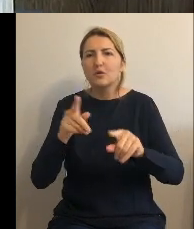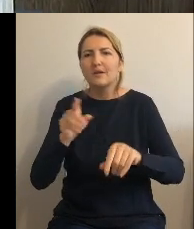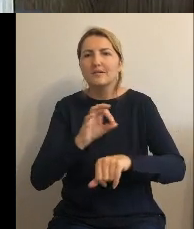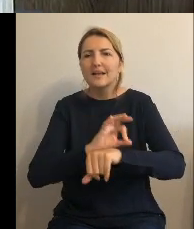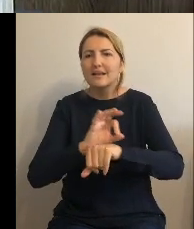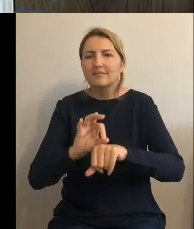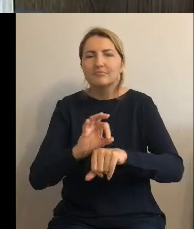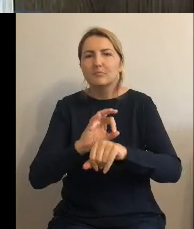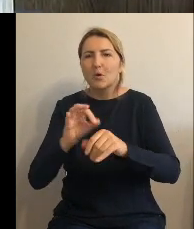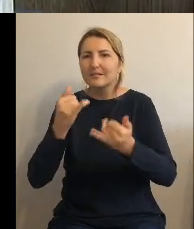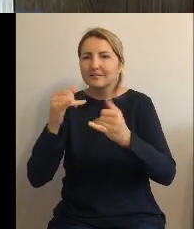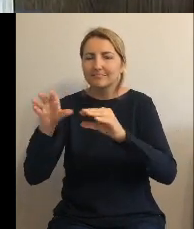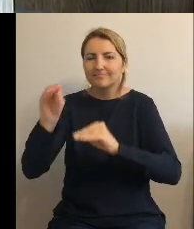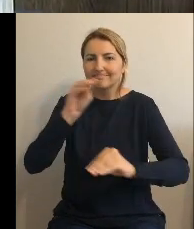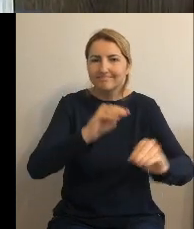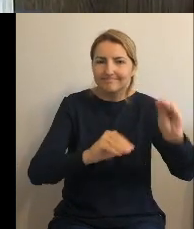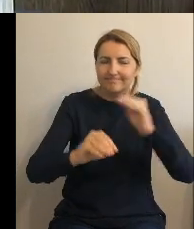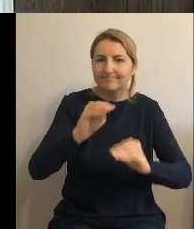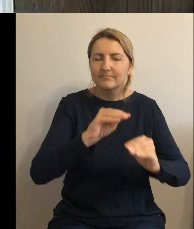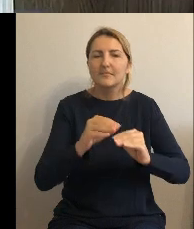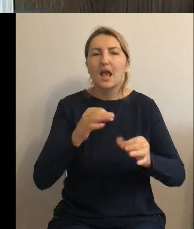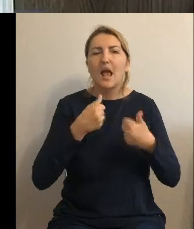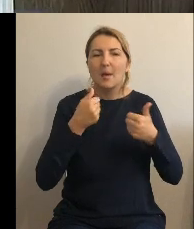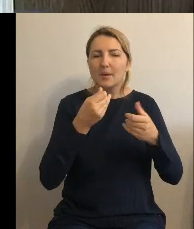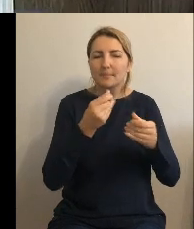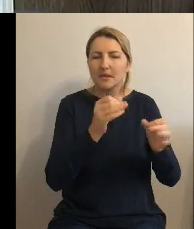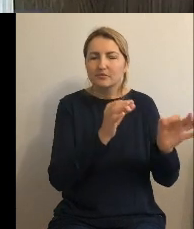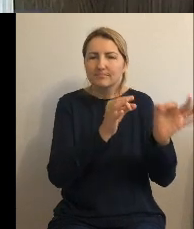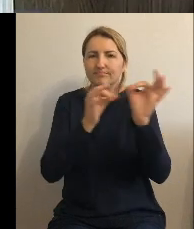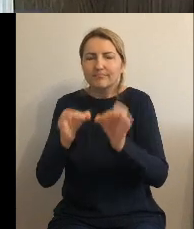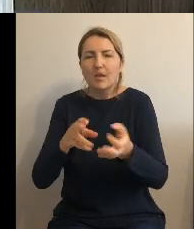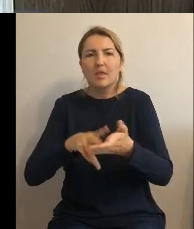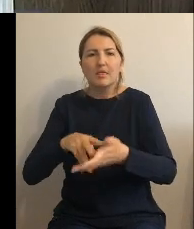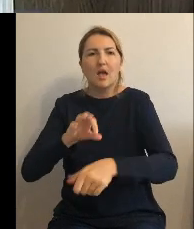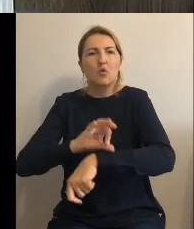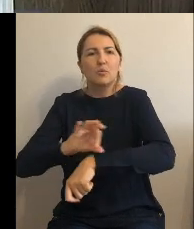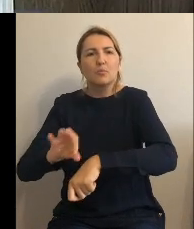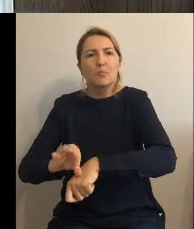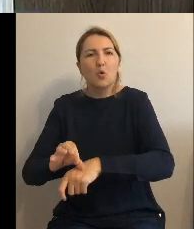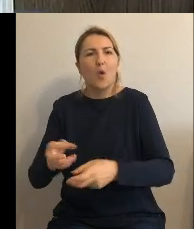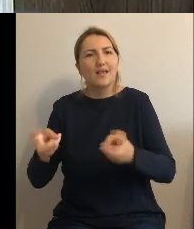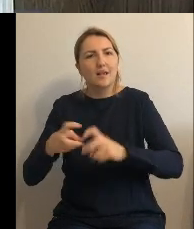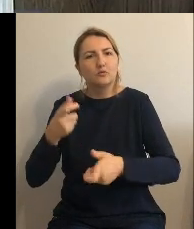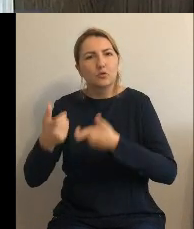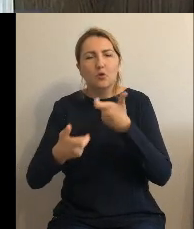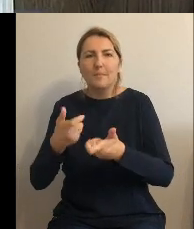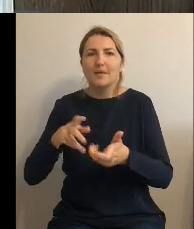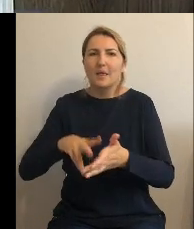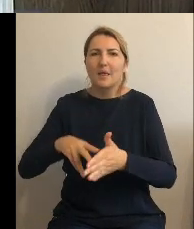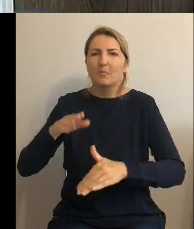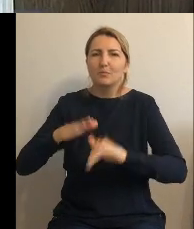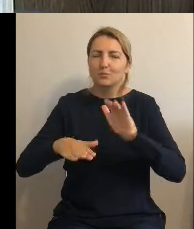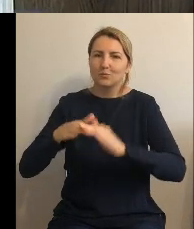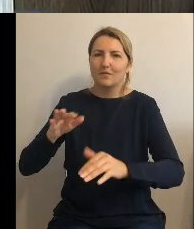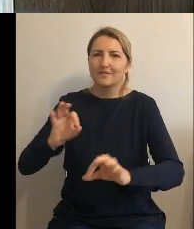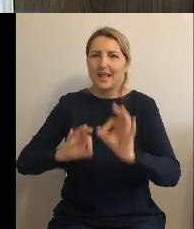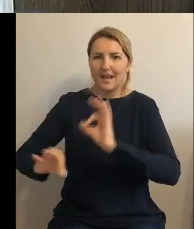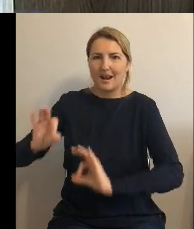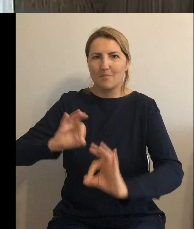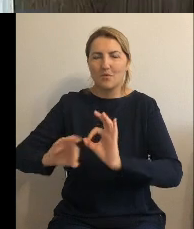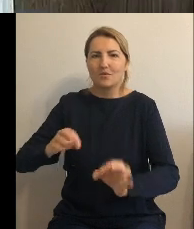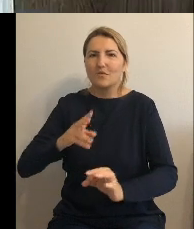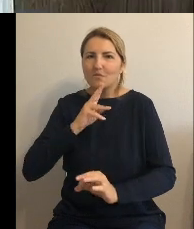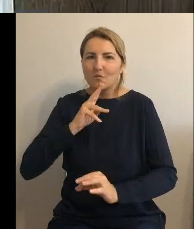dokumentacji projektowych na budowę i modernizację i przebudowę sieci wodociągowej i stacji uzdatniania w